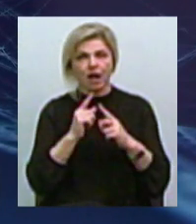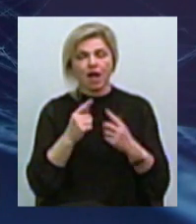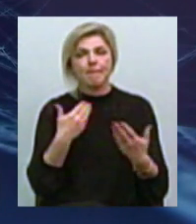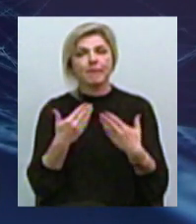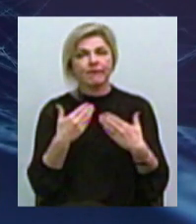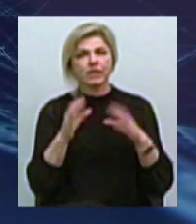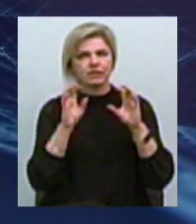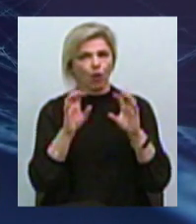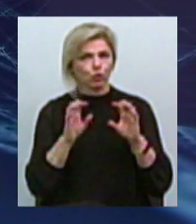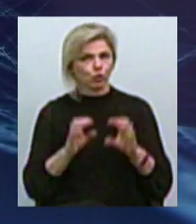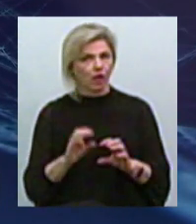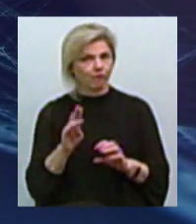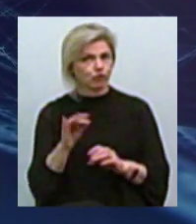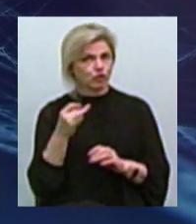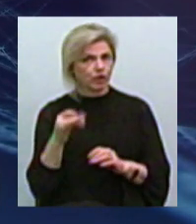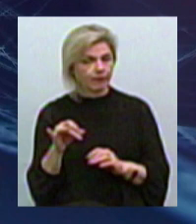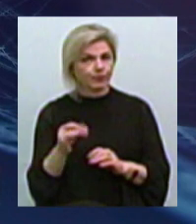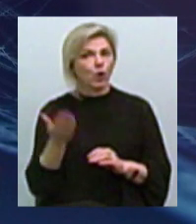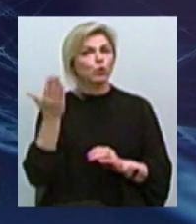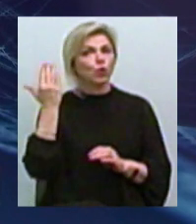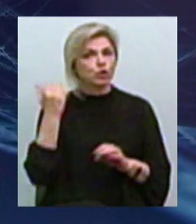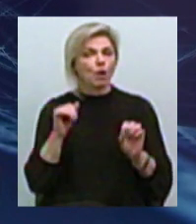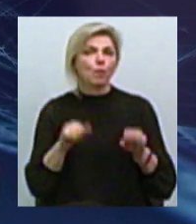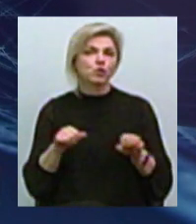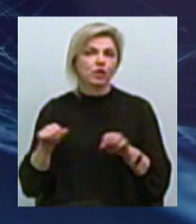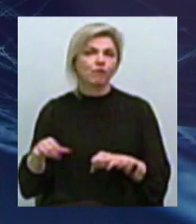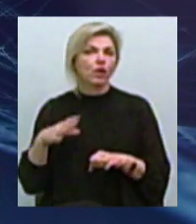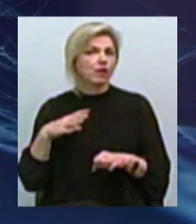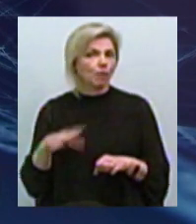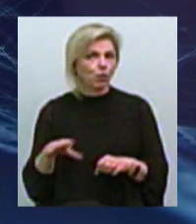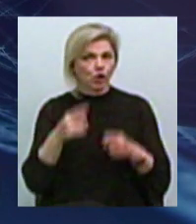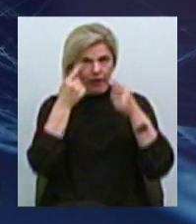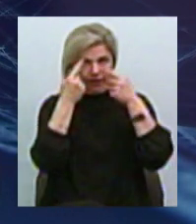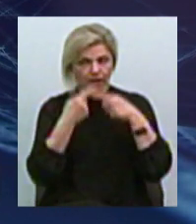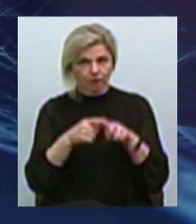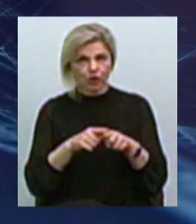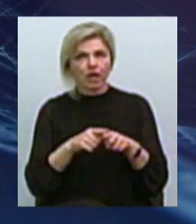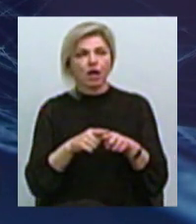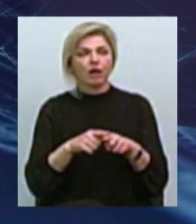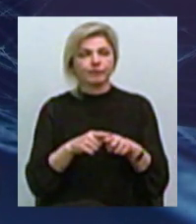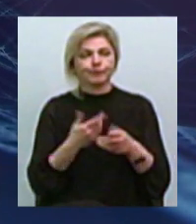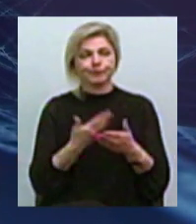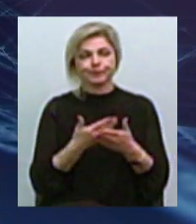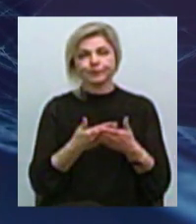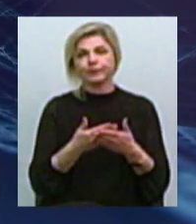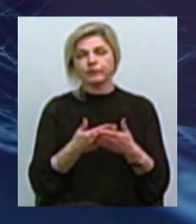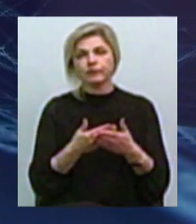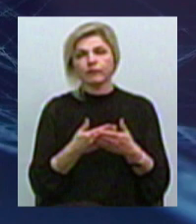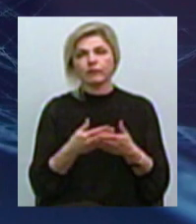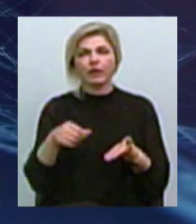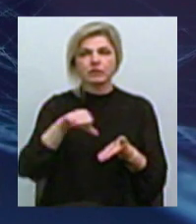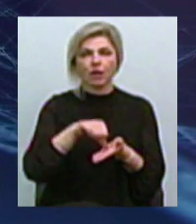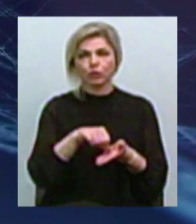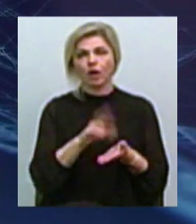законодавчий Тоді, можливо, не було технічної спроможності, наприклад, залучити когось до